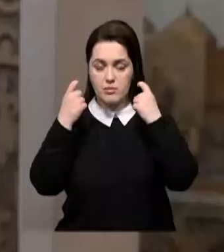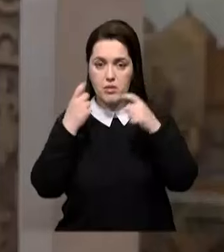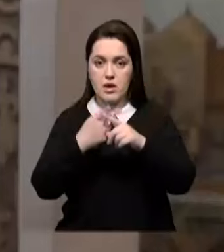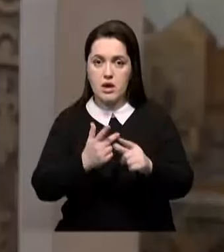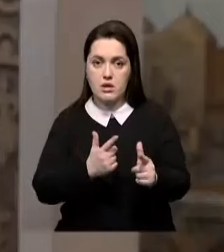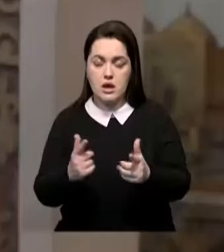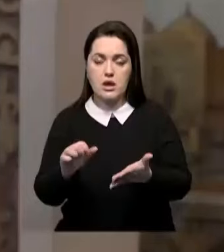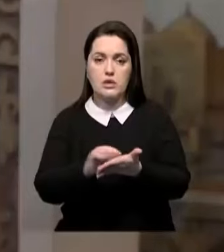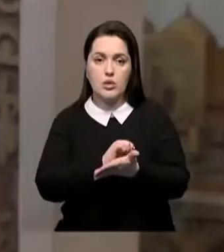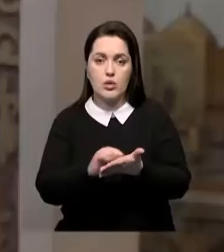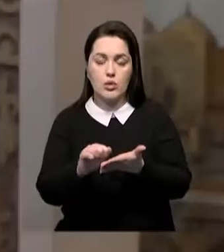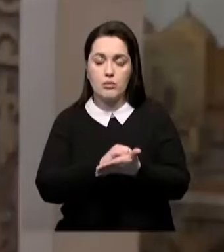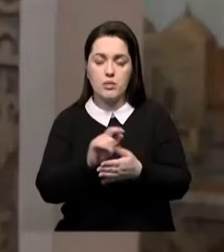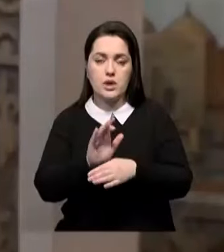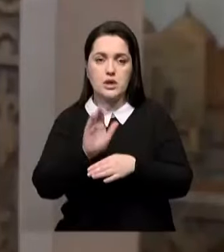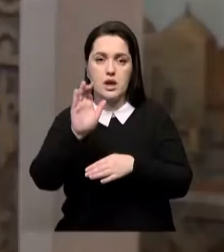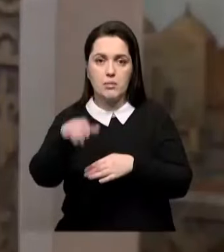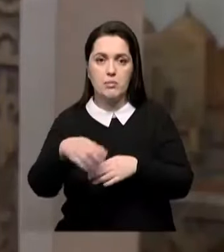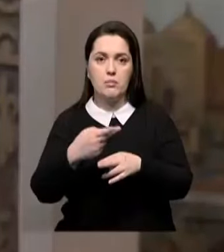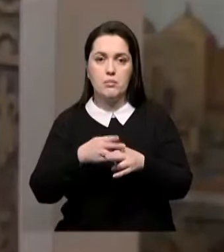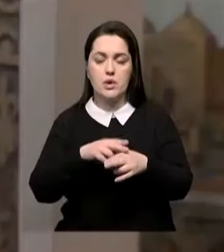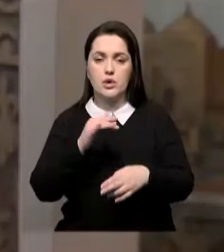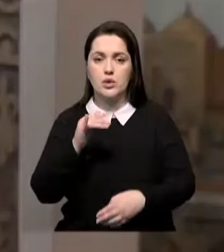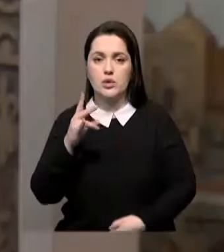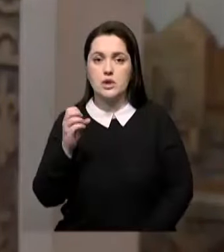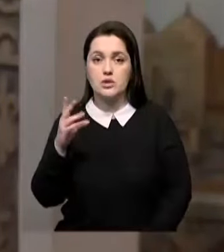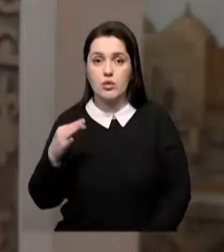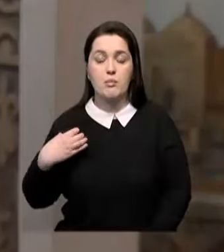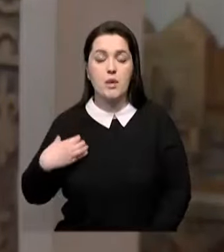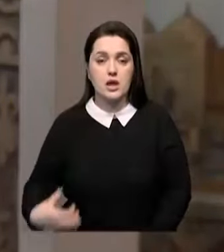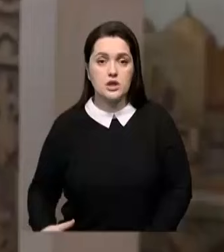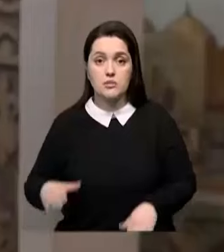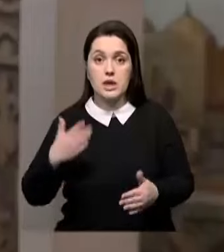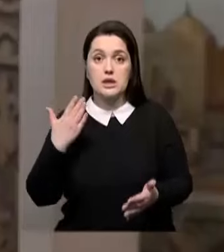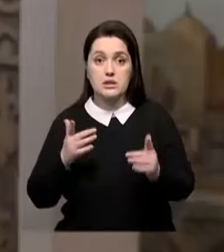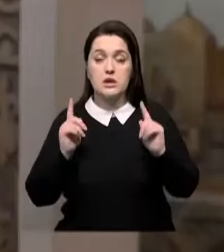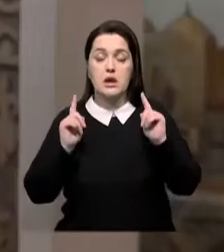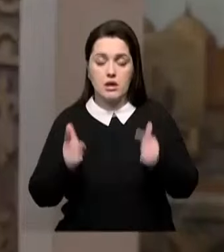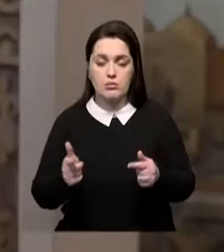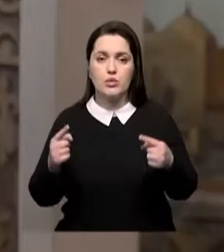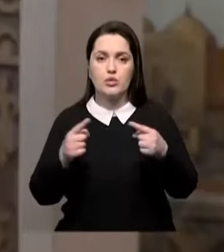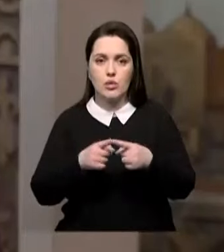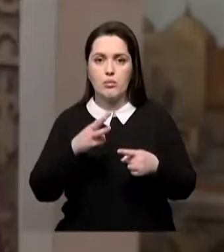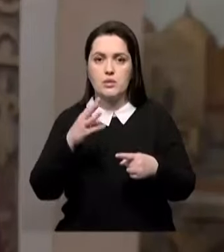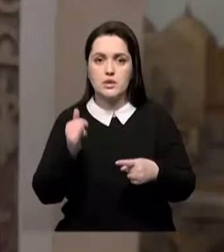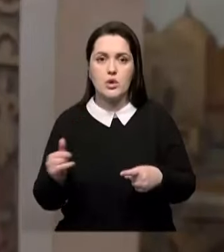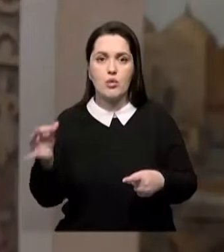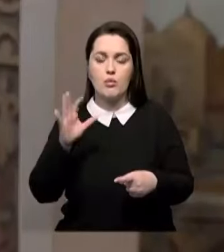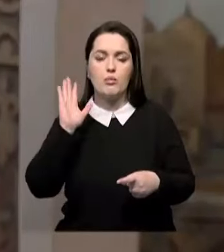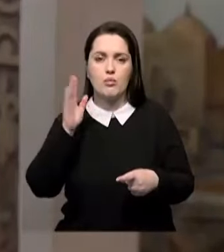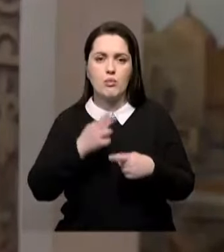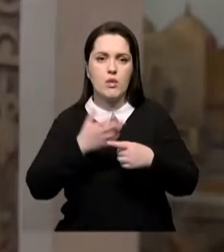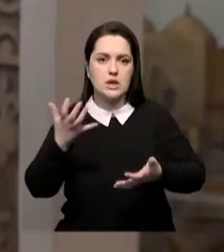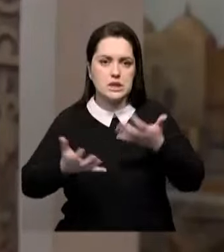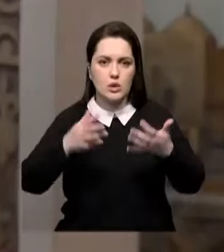соответствующие документы и направляет их в штаб-квартиру ЮНЕСКО в Париже. В случае одобрения в Мангисталской области будут проведены комплексные